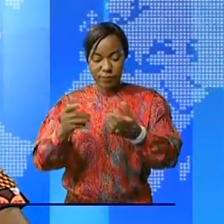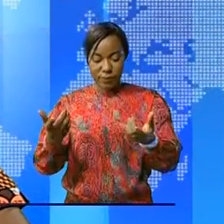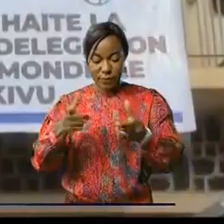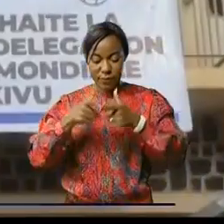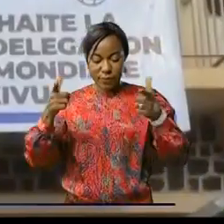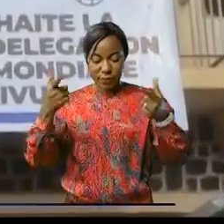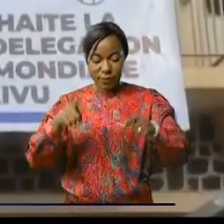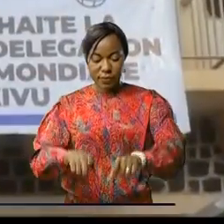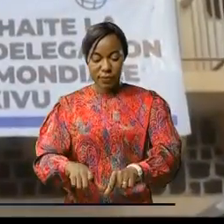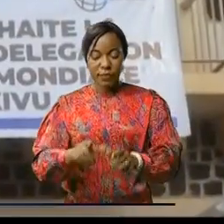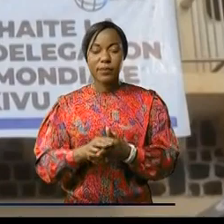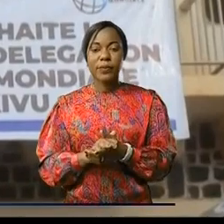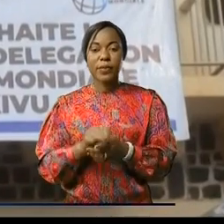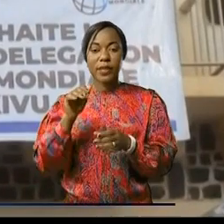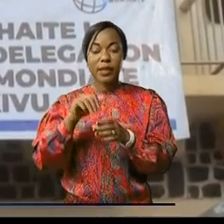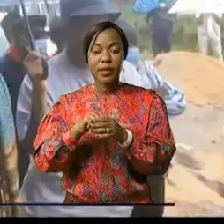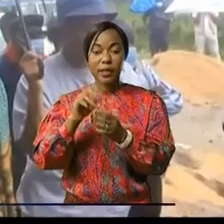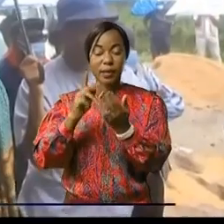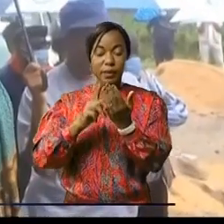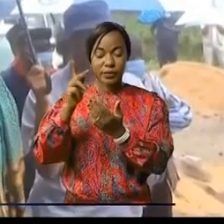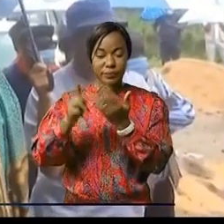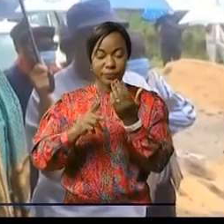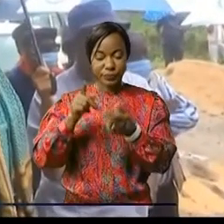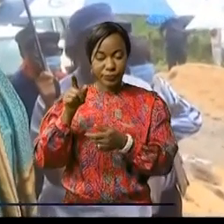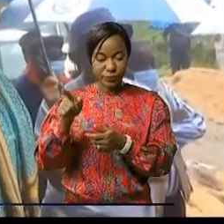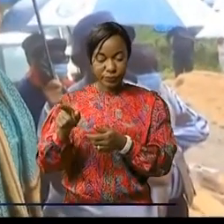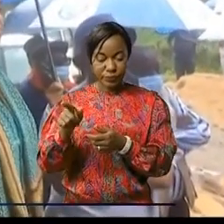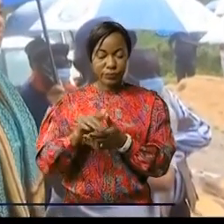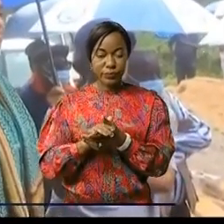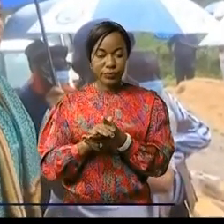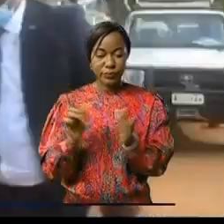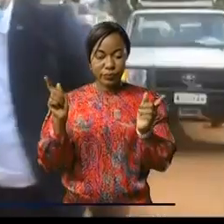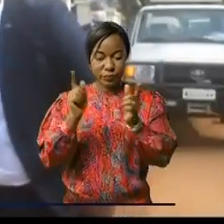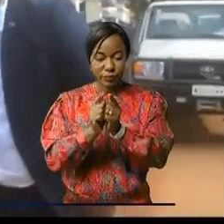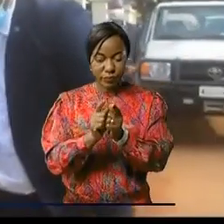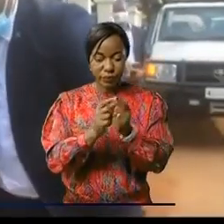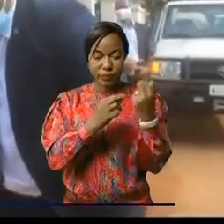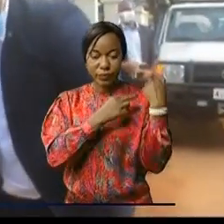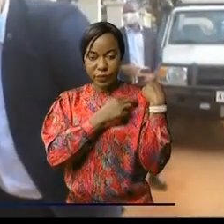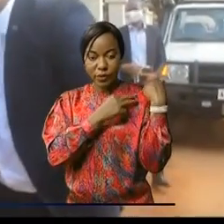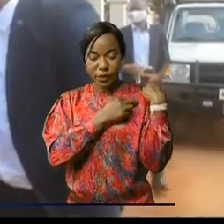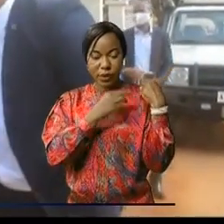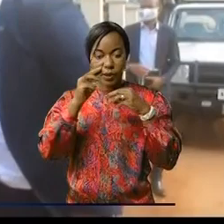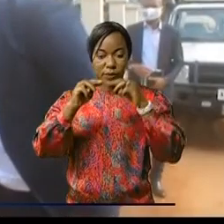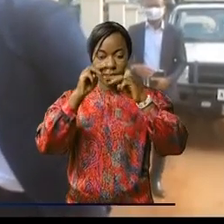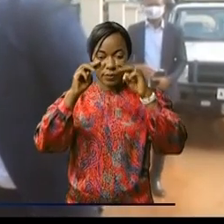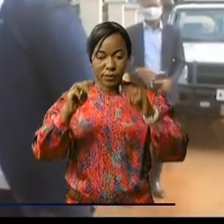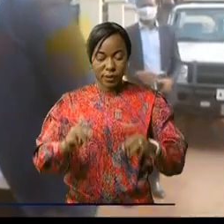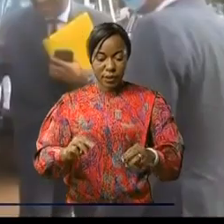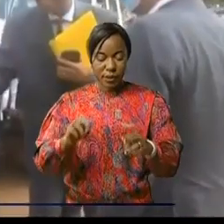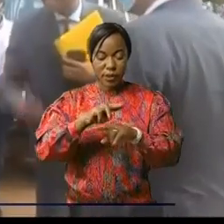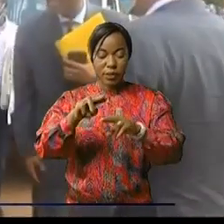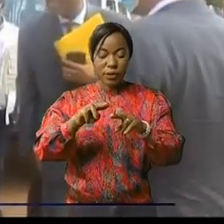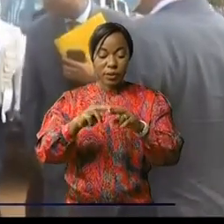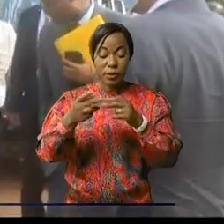Dans le cadre du projet Picagel, une mission est au Sud Kivu pour rencontrer les responsables des ministères sectoriels, nationaux et